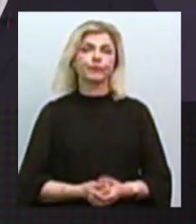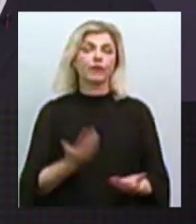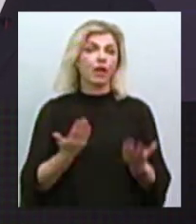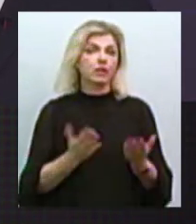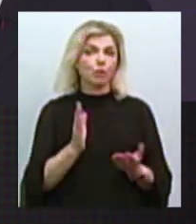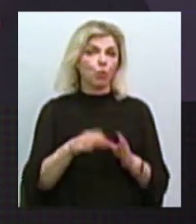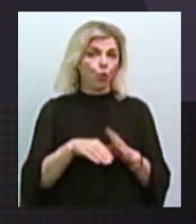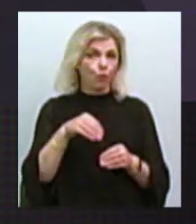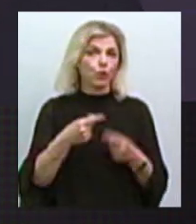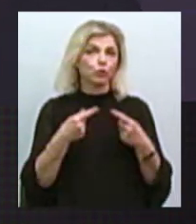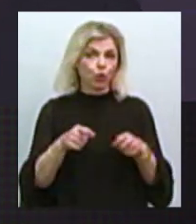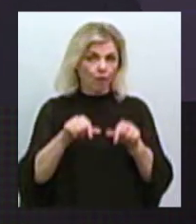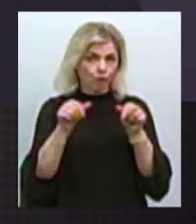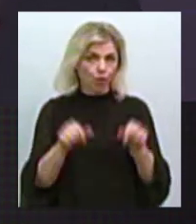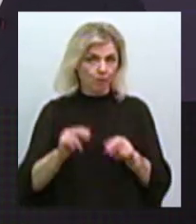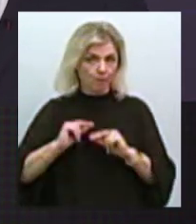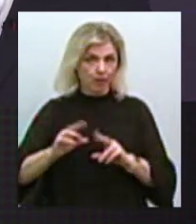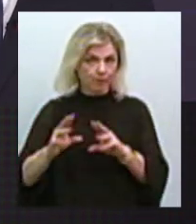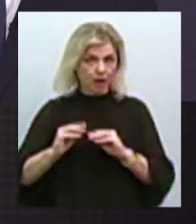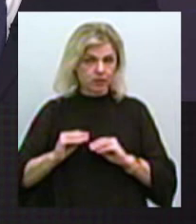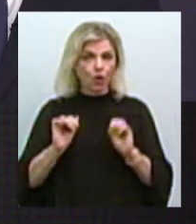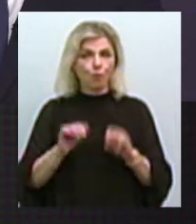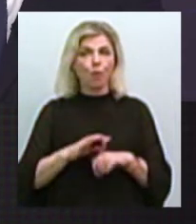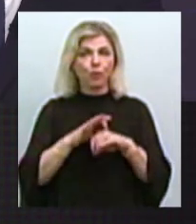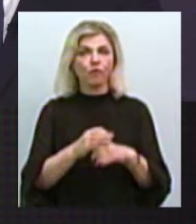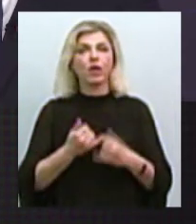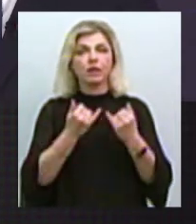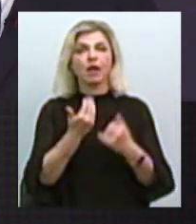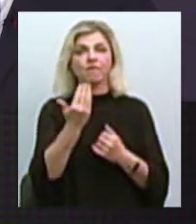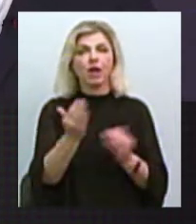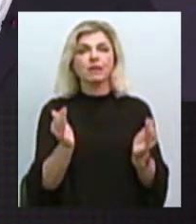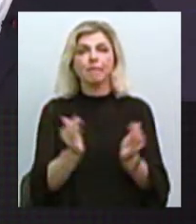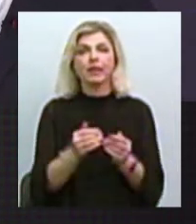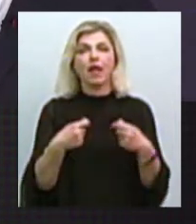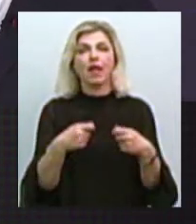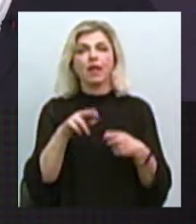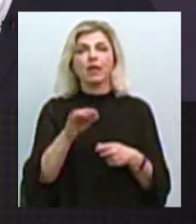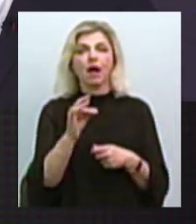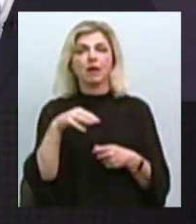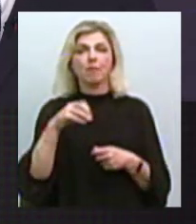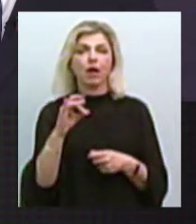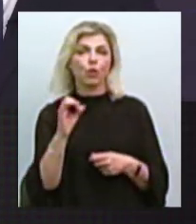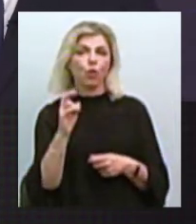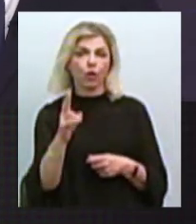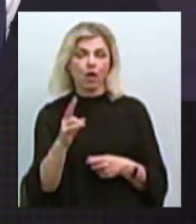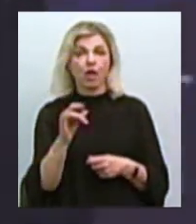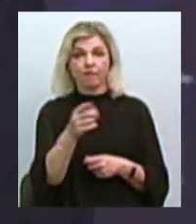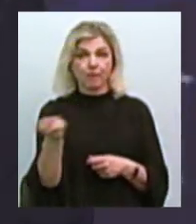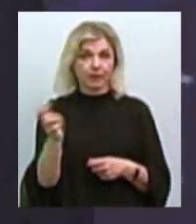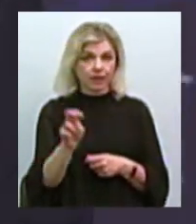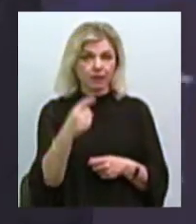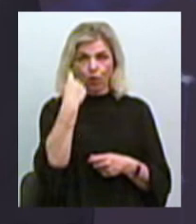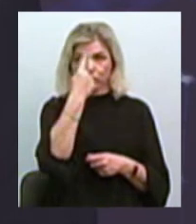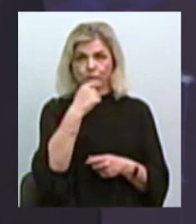обрана інша модель співпраці, то ми можемо провести для вас міні-ярмарку і ви зможете на міні-ярмарці прийти і